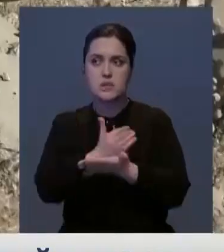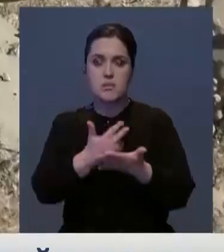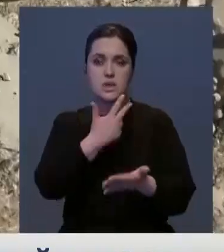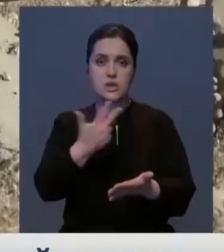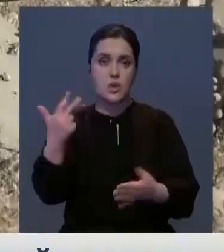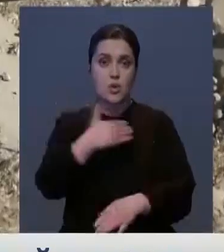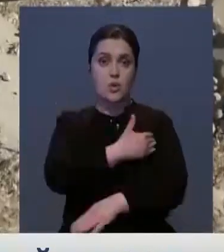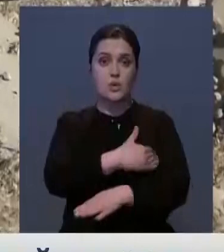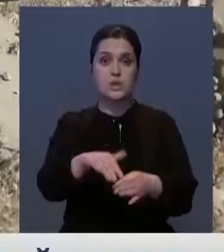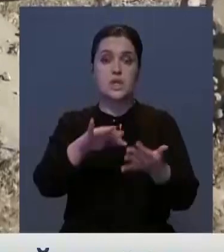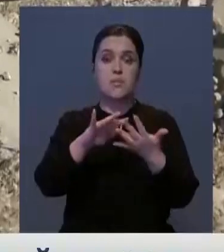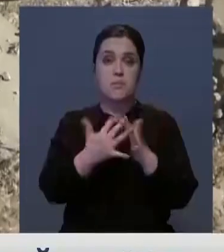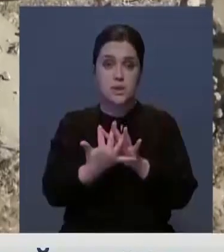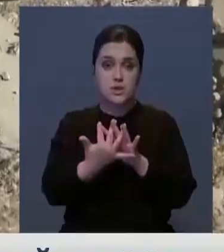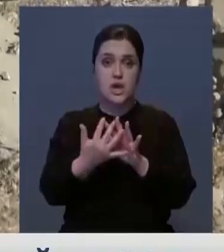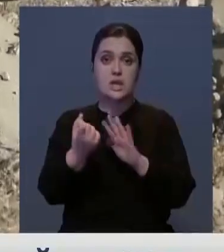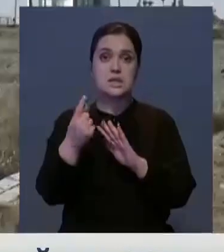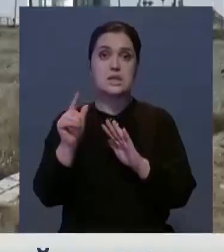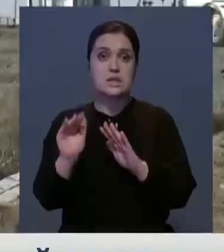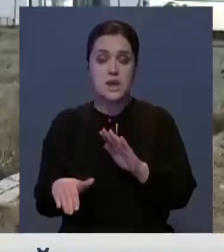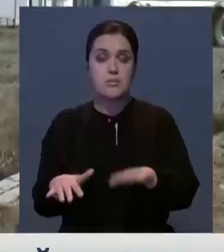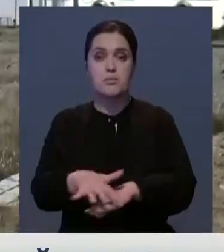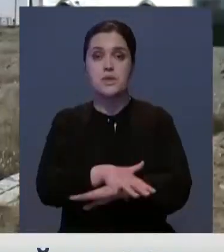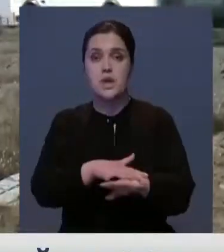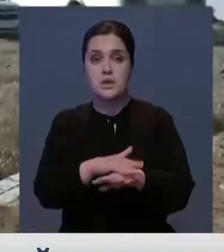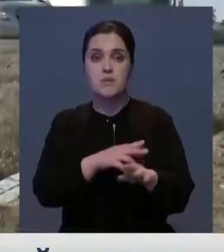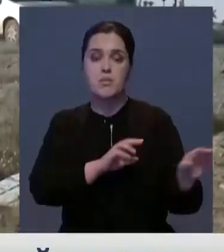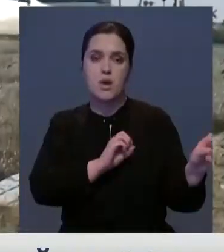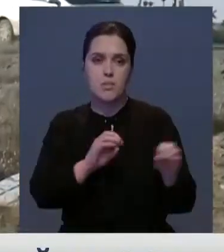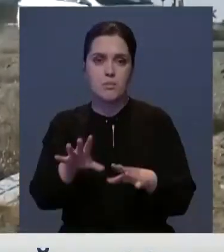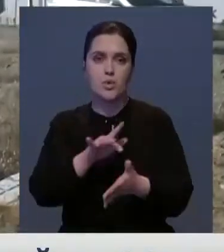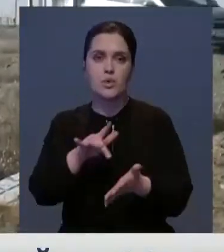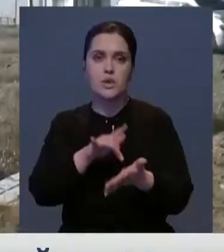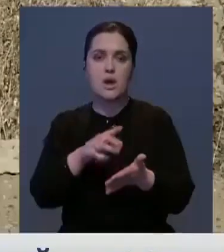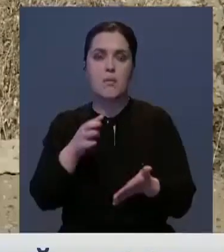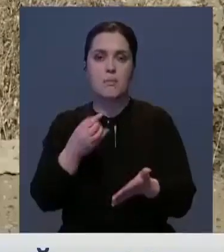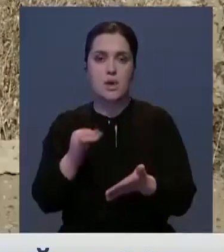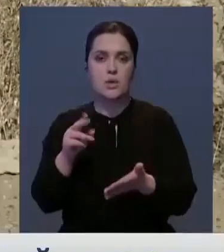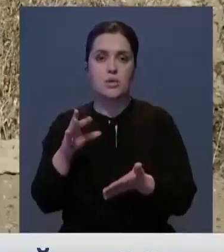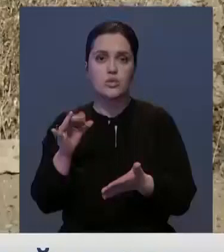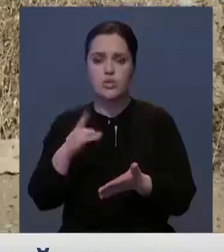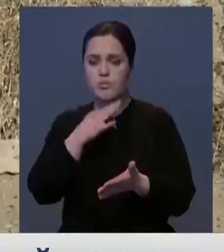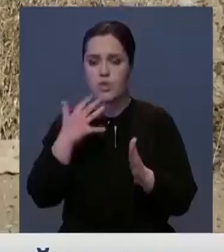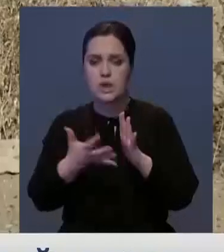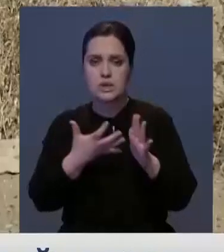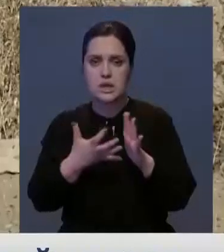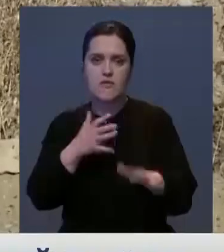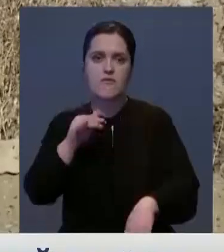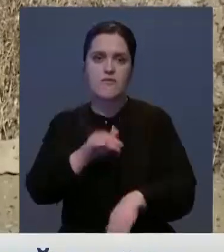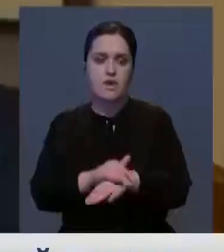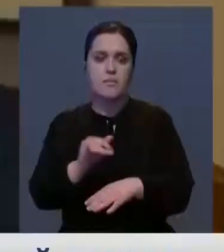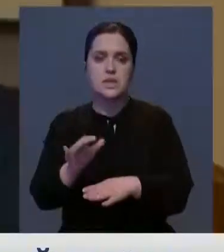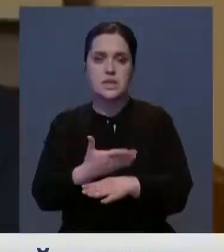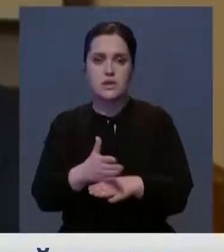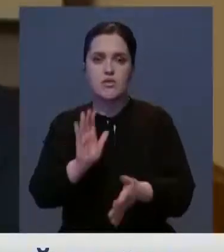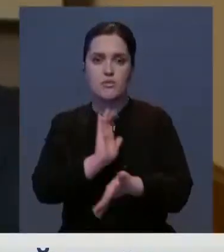улиц, поселка с 11-тысячным населением, вывозится на полигон города Байконур. Много недостатков выявлено при сортировке мусора.